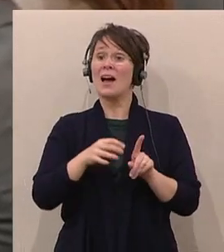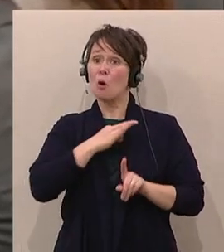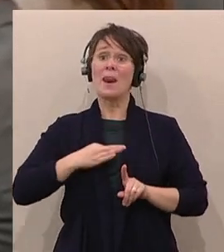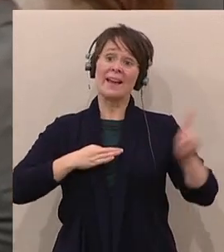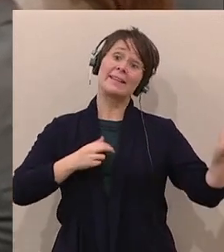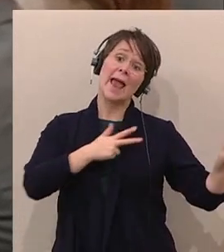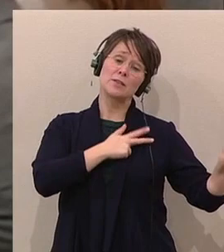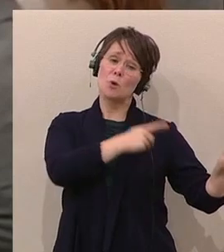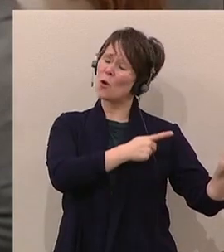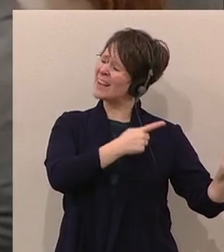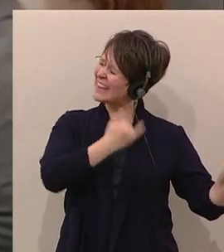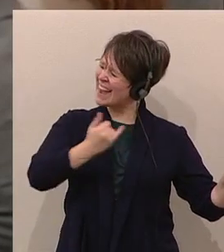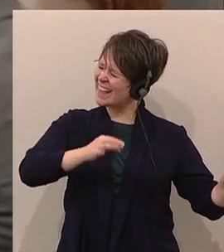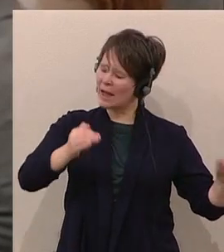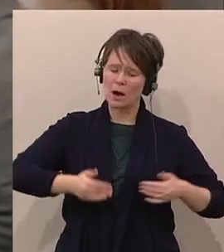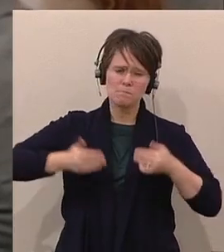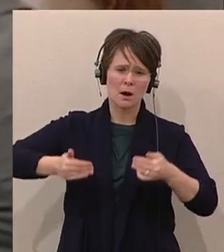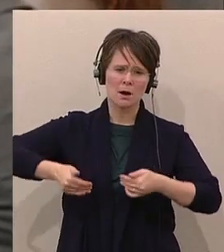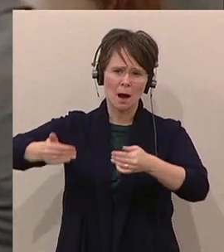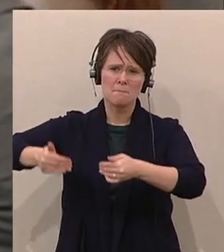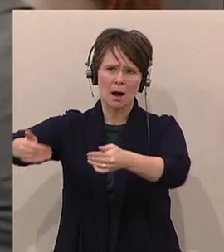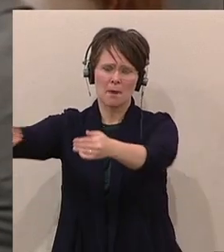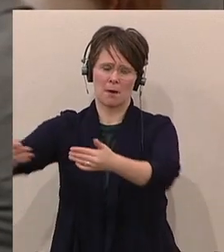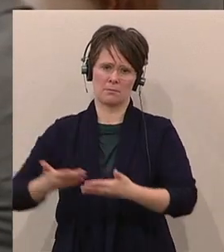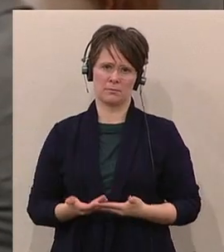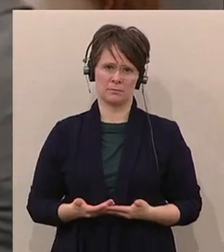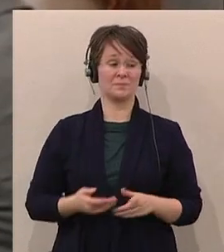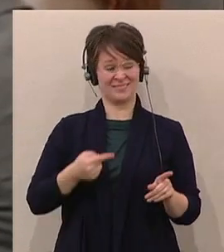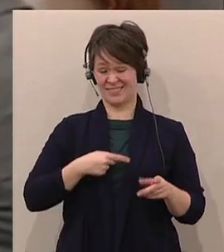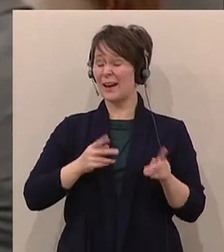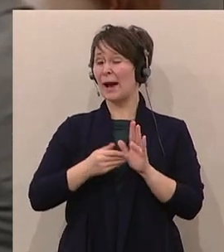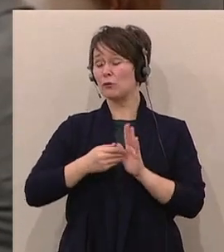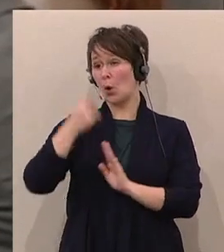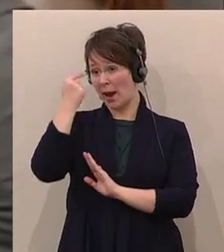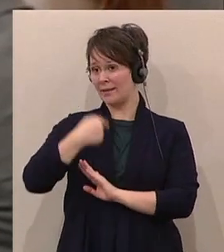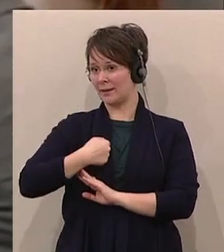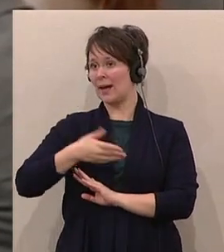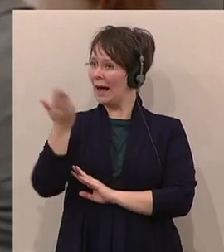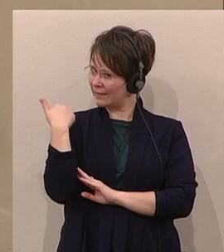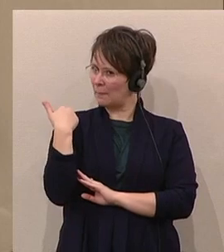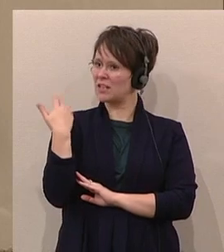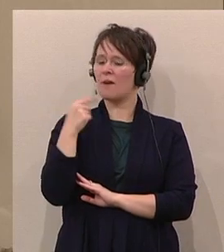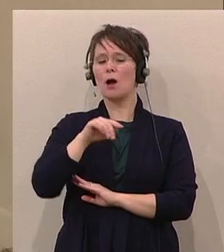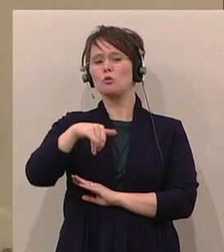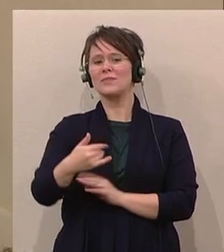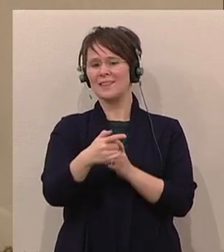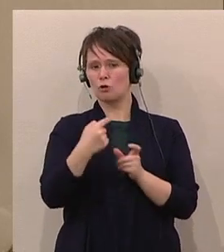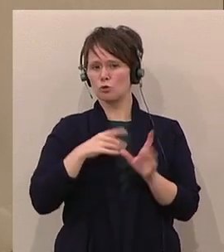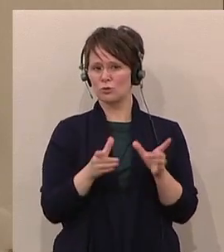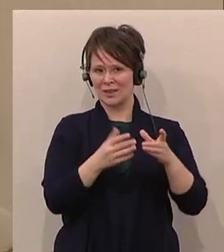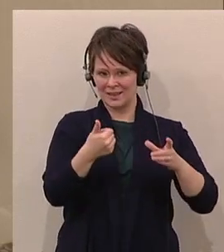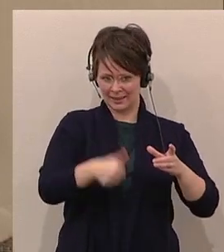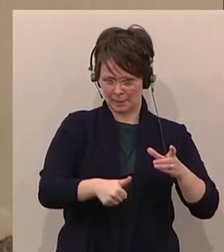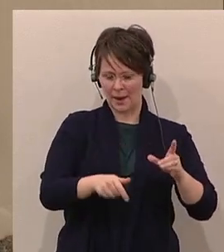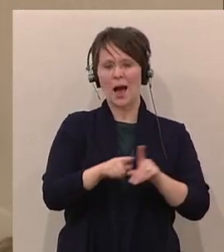vertagt. Und ich kann mich erinnern, wie ich in diesem Justizausschuss war, und der Kollege Steinhauser war auch dabei, haben, ja,